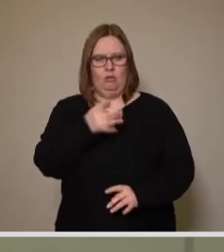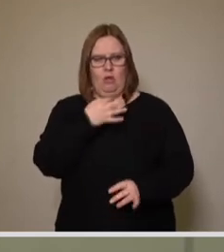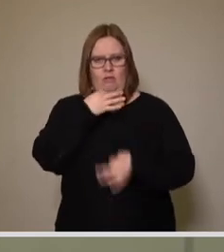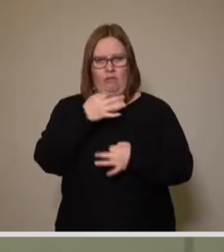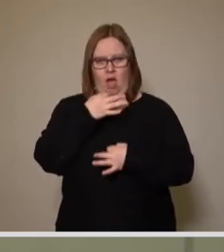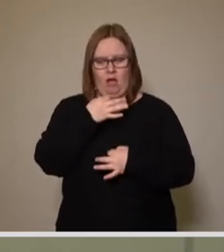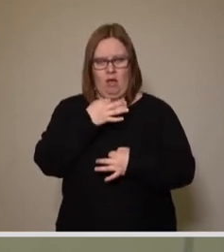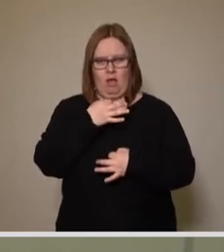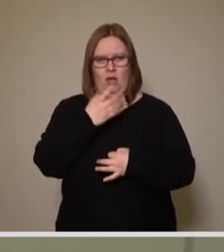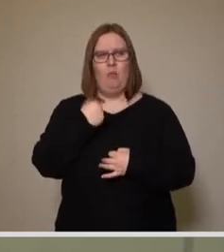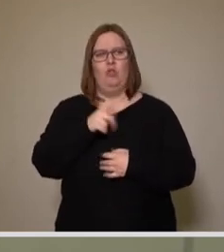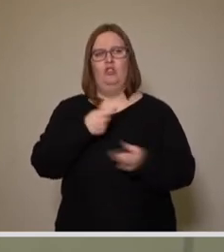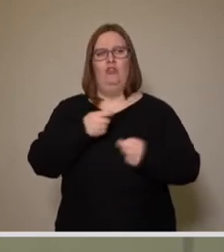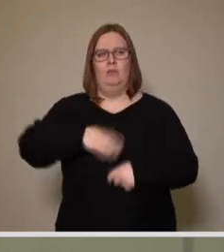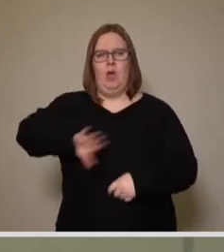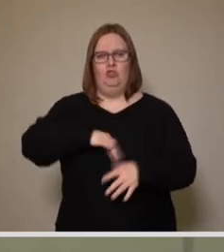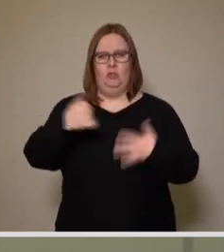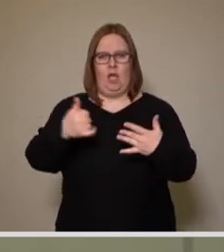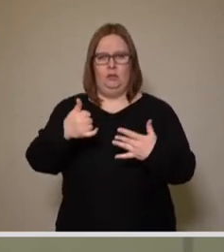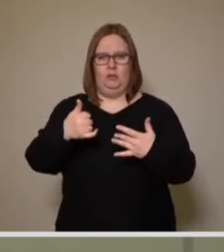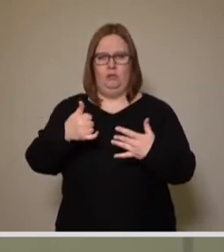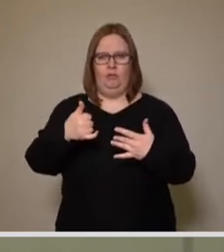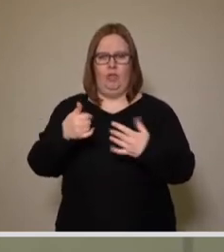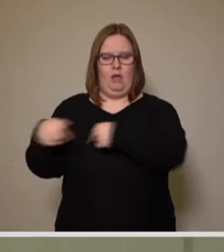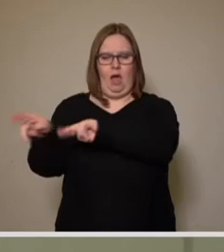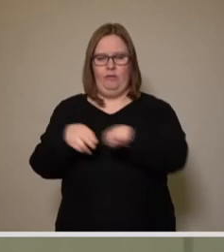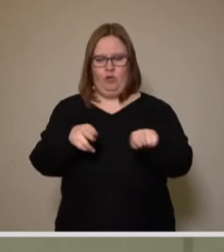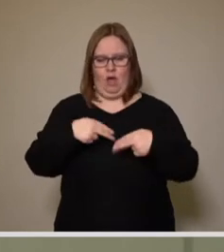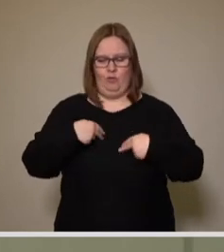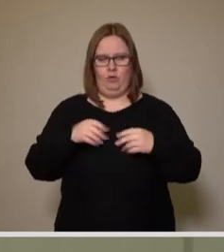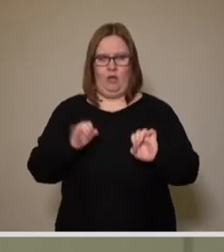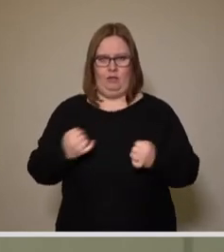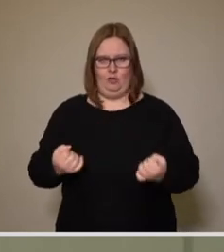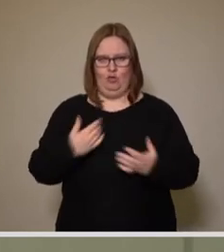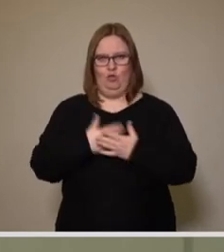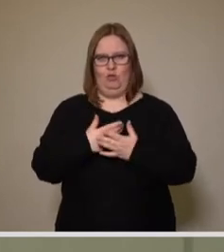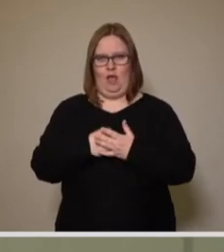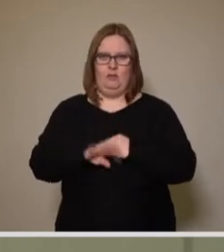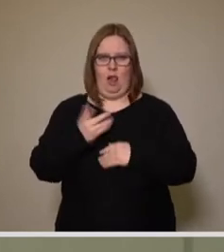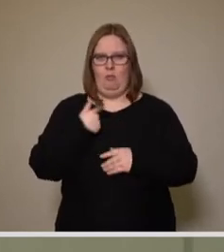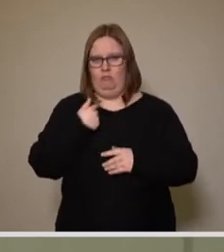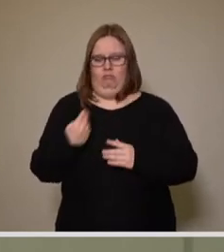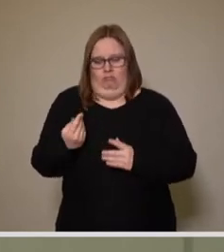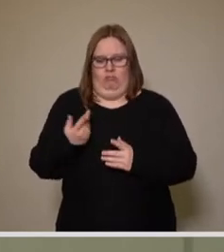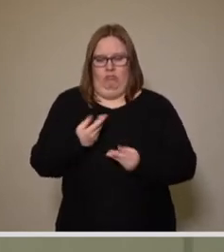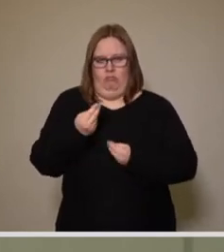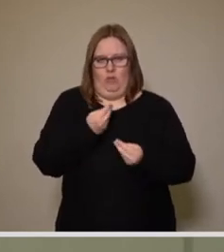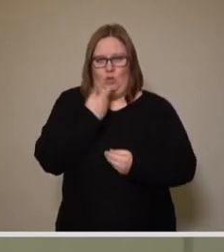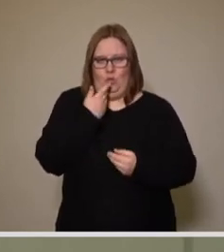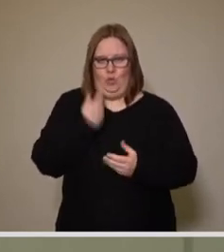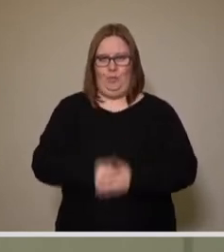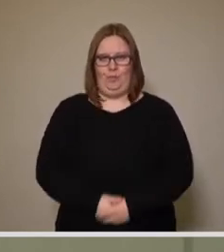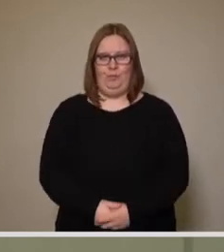Geschäftsbereich 6 keine Antworten erhalten wird und deshalb auch dieser Punkt nicht aufgerufen werden kann.